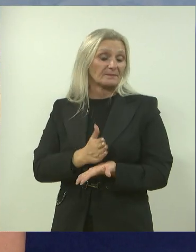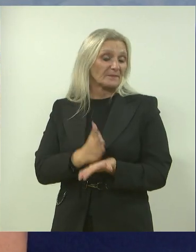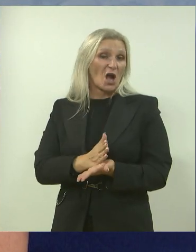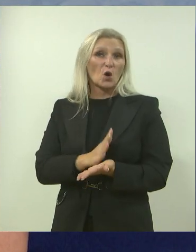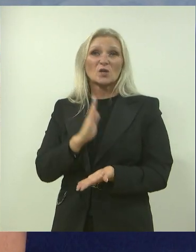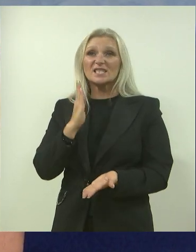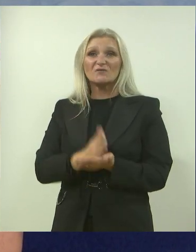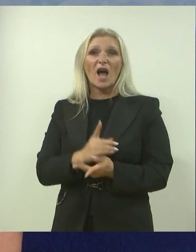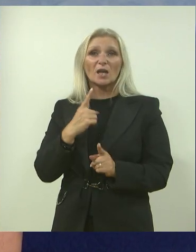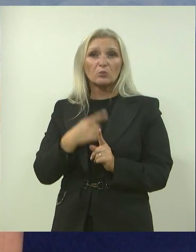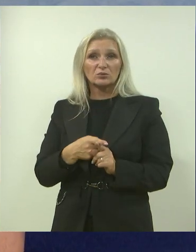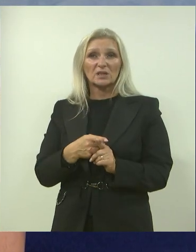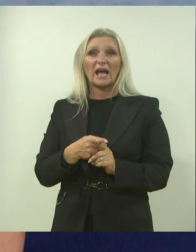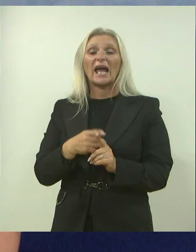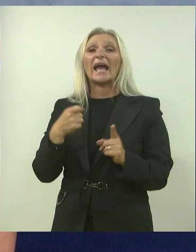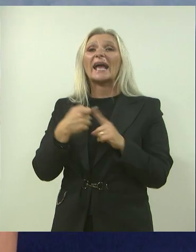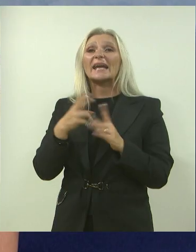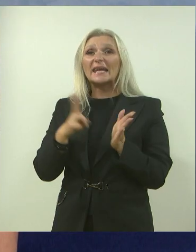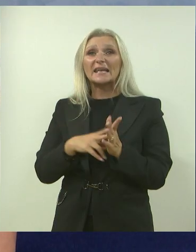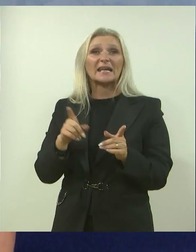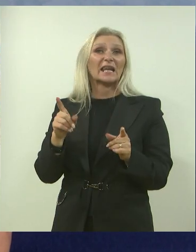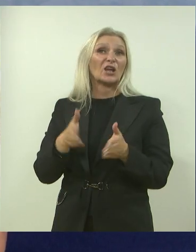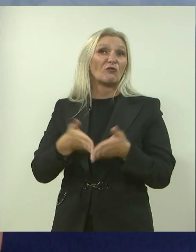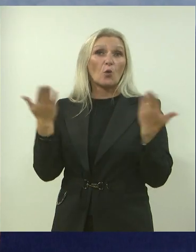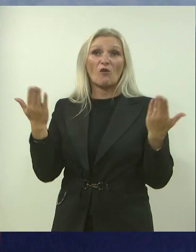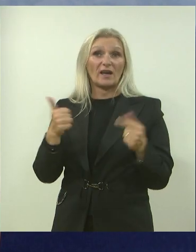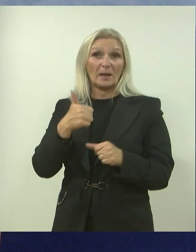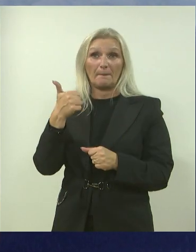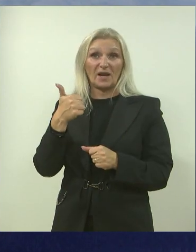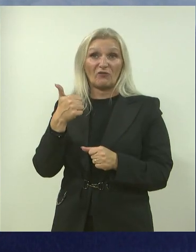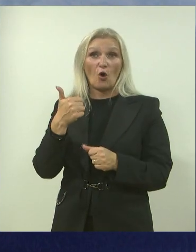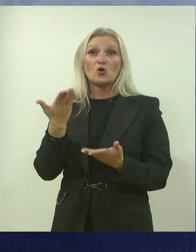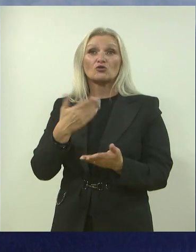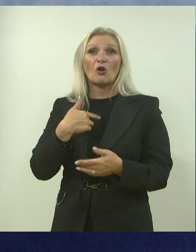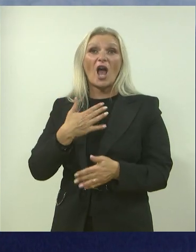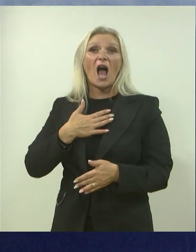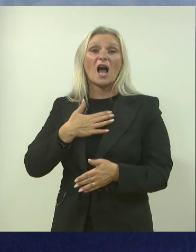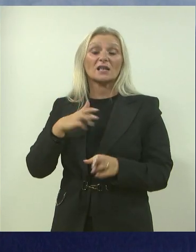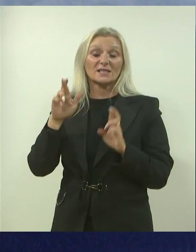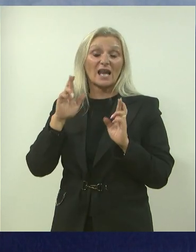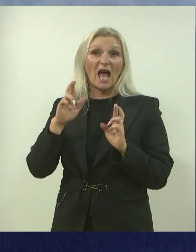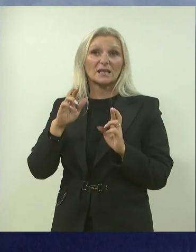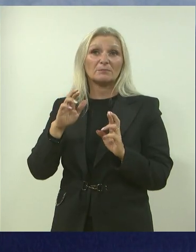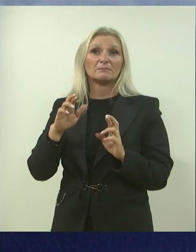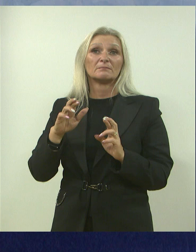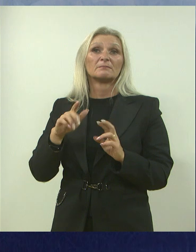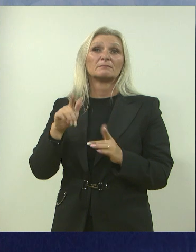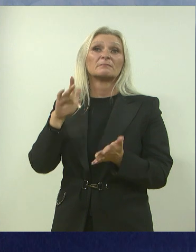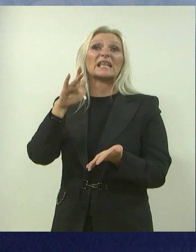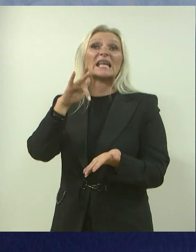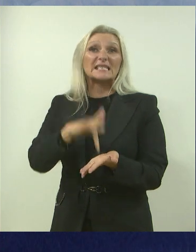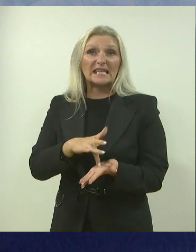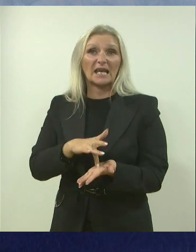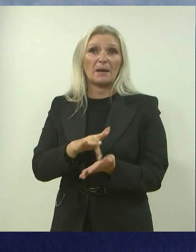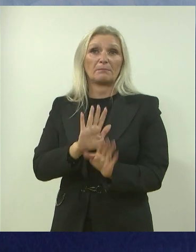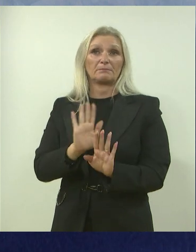za Knin i za Vukovar, to je prvo što očekujem, to je jedina nada. A sad bicikliranje za Brisela, za u buduće,